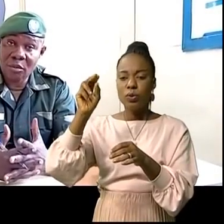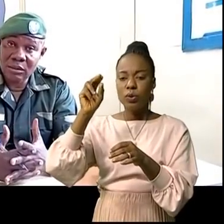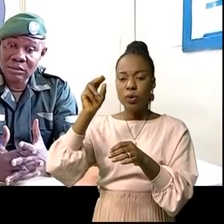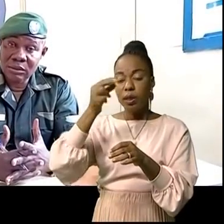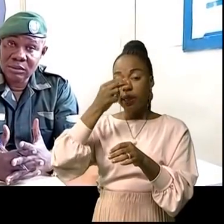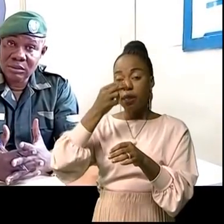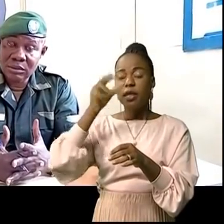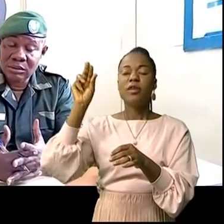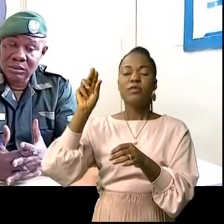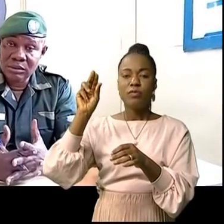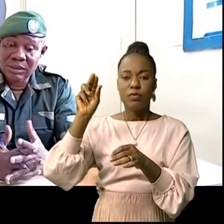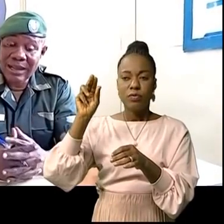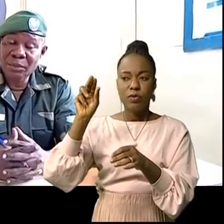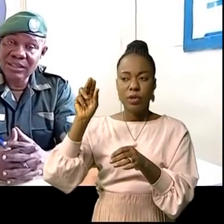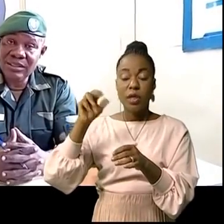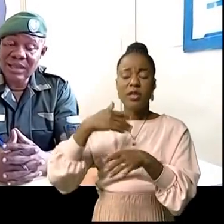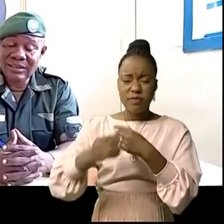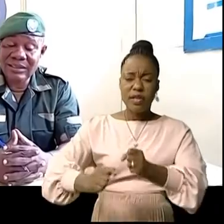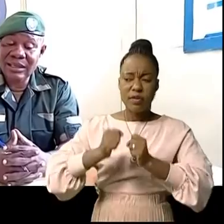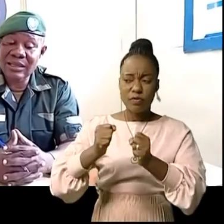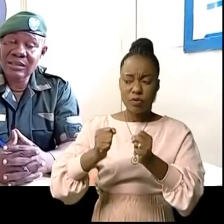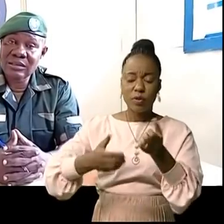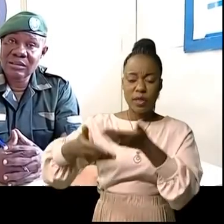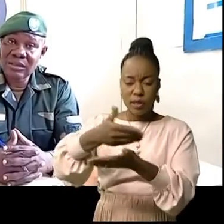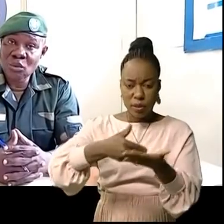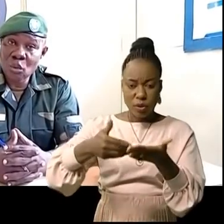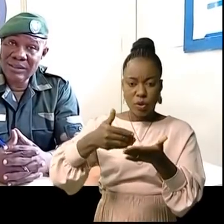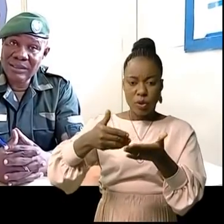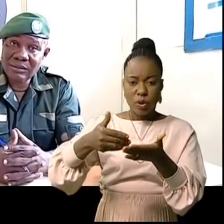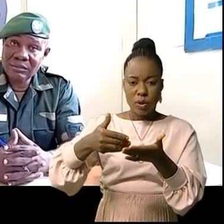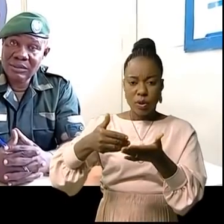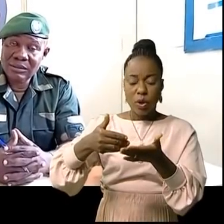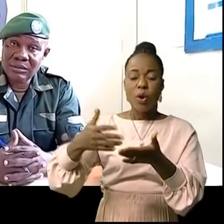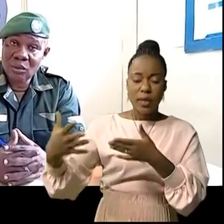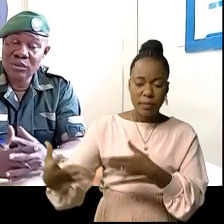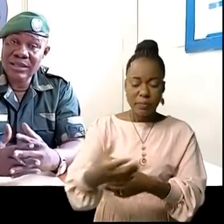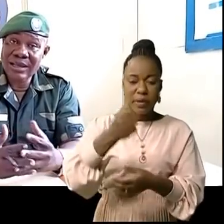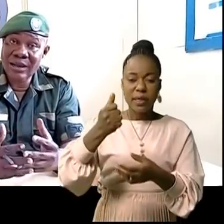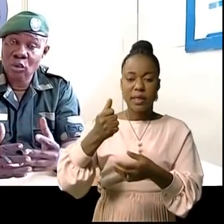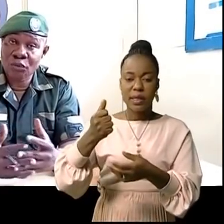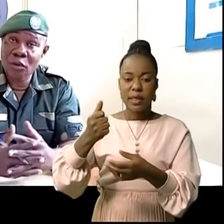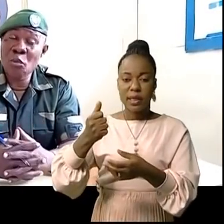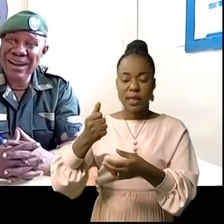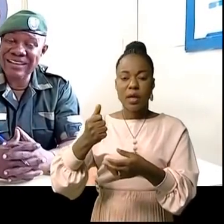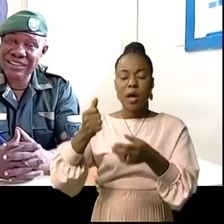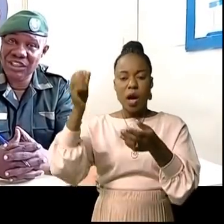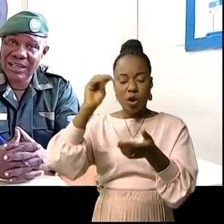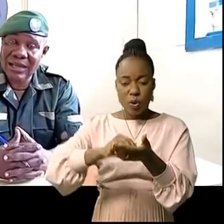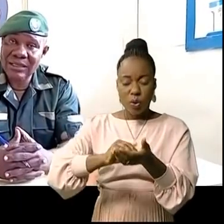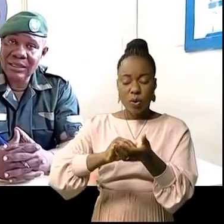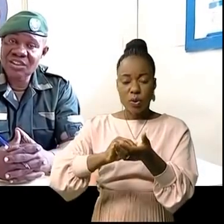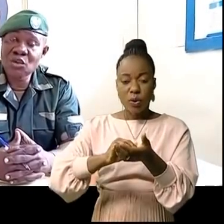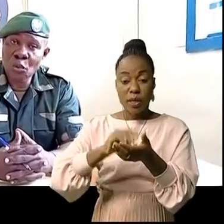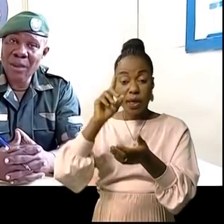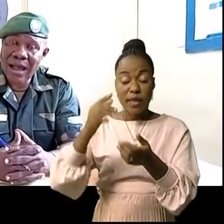informent la reprise de la cité de Lukweti, considérée autrefois comme quartier